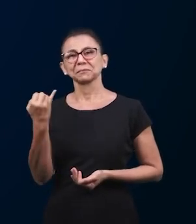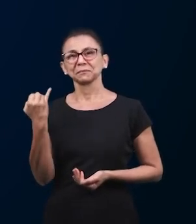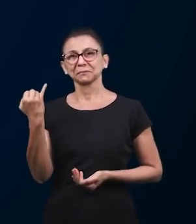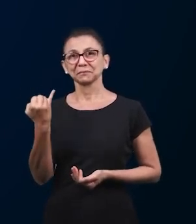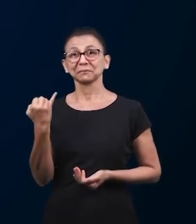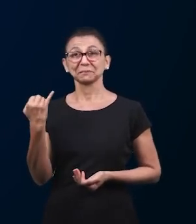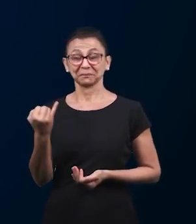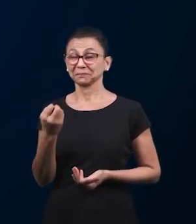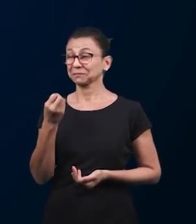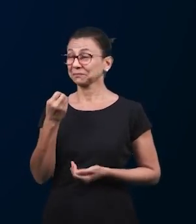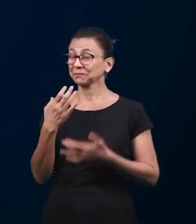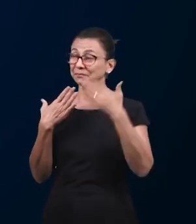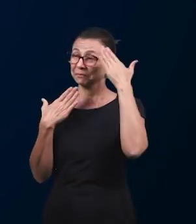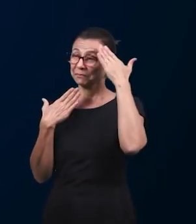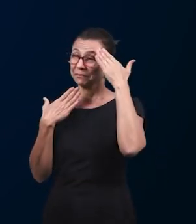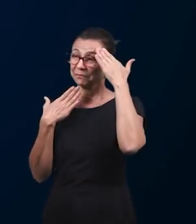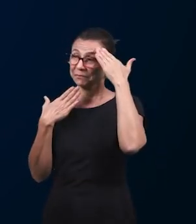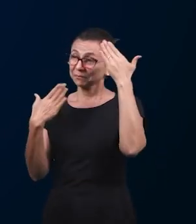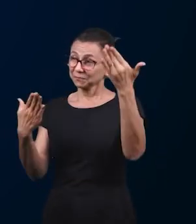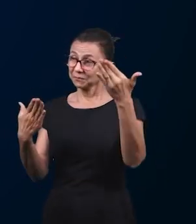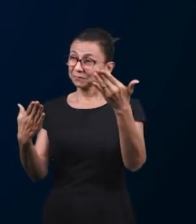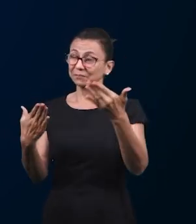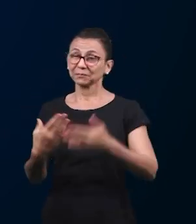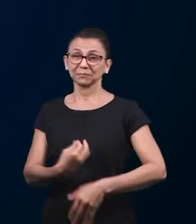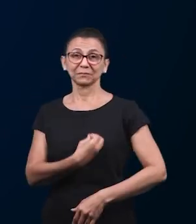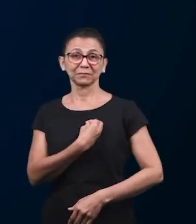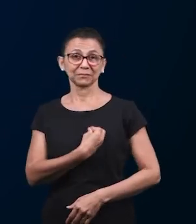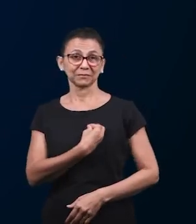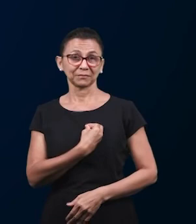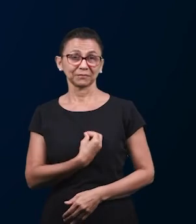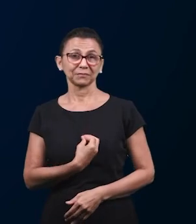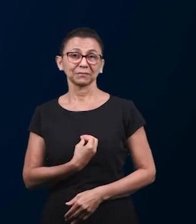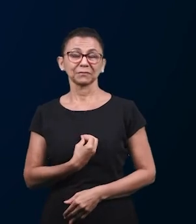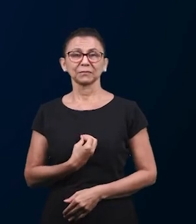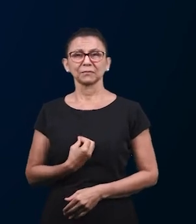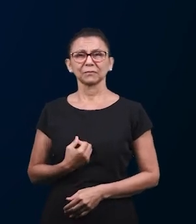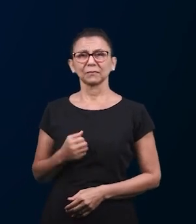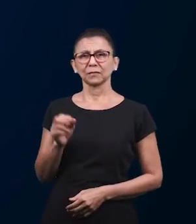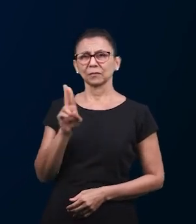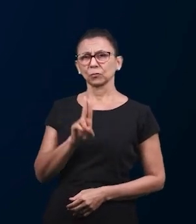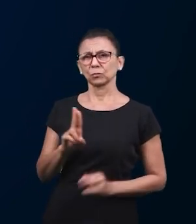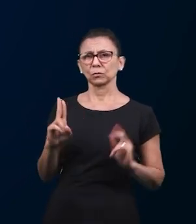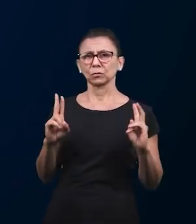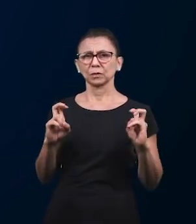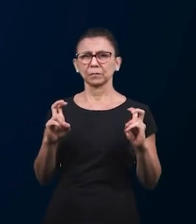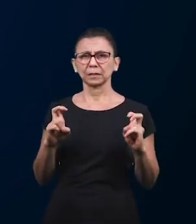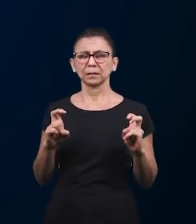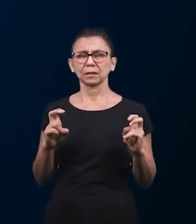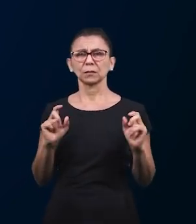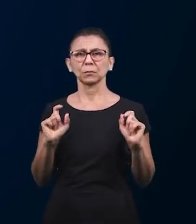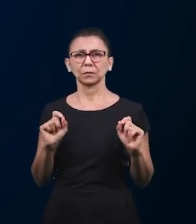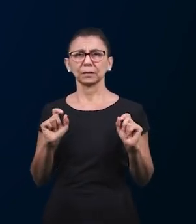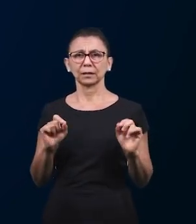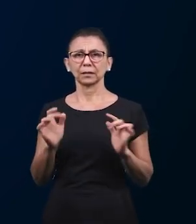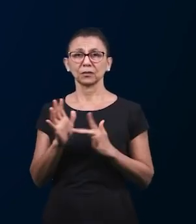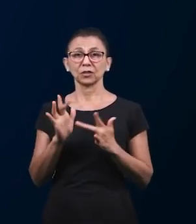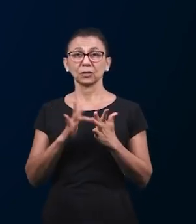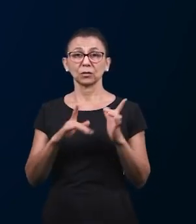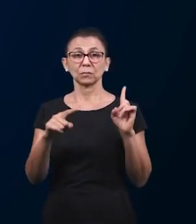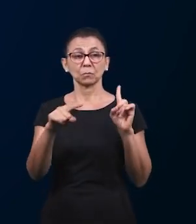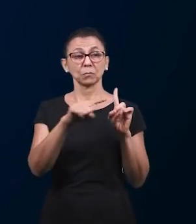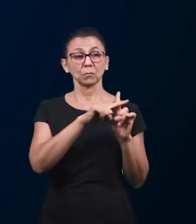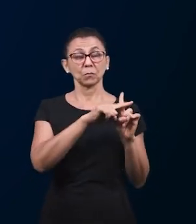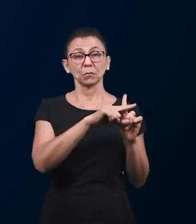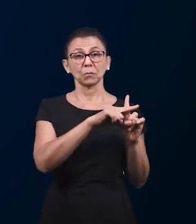транслируем постоянно ответы и он сказал так Господь